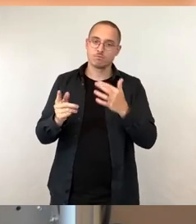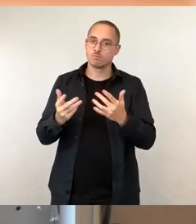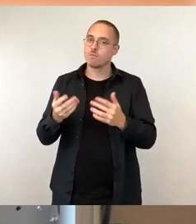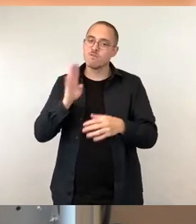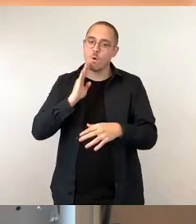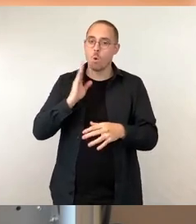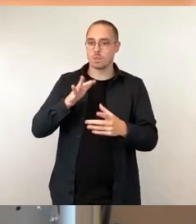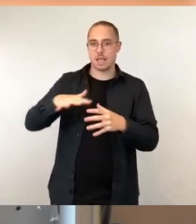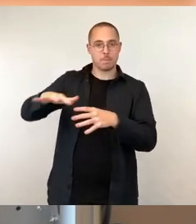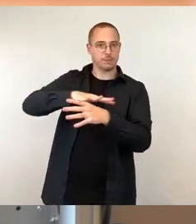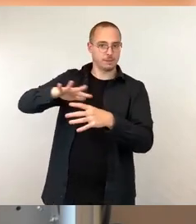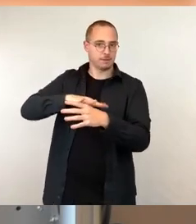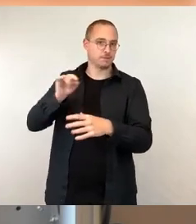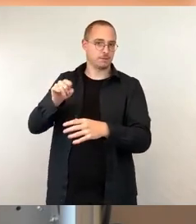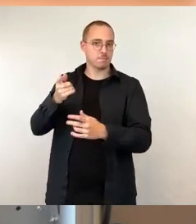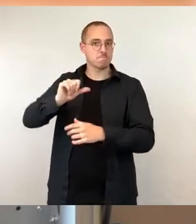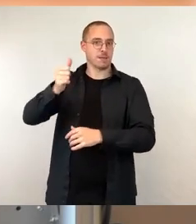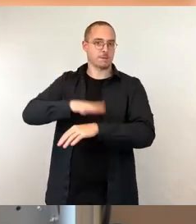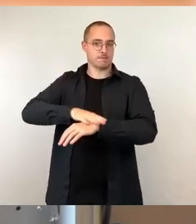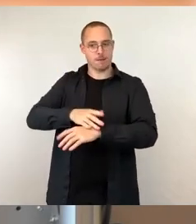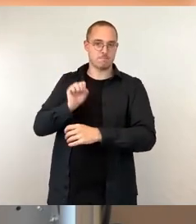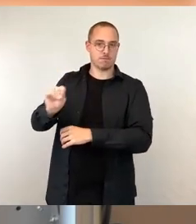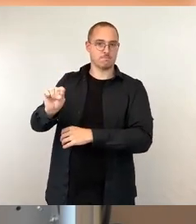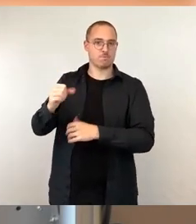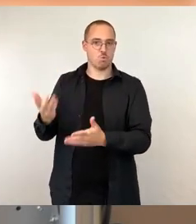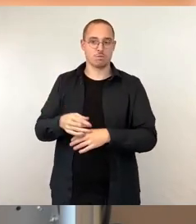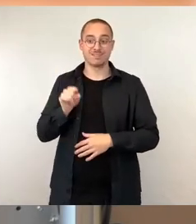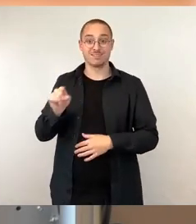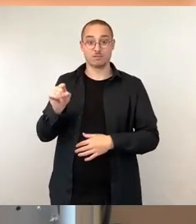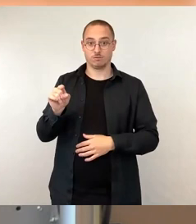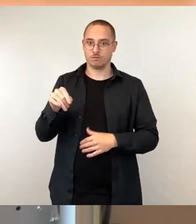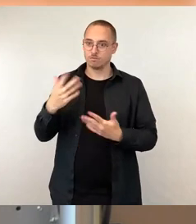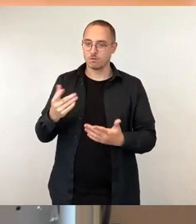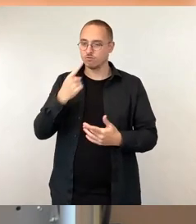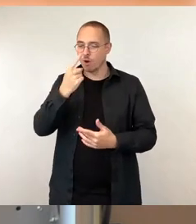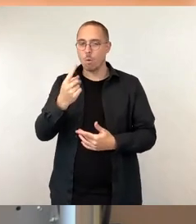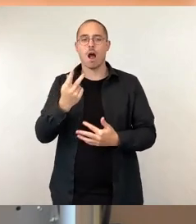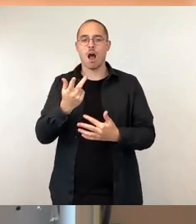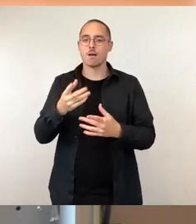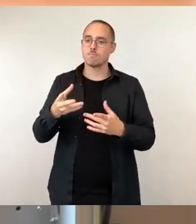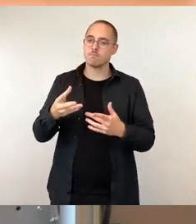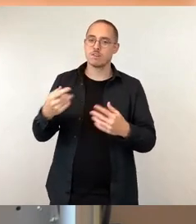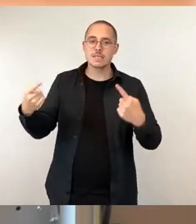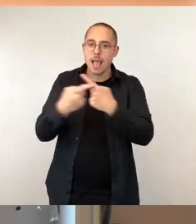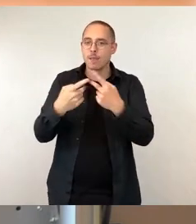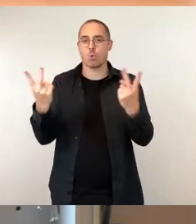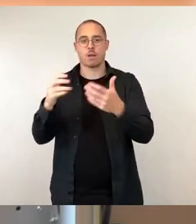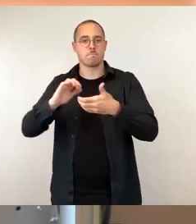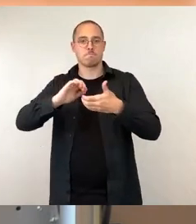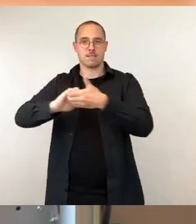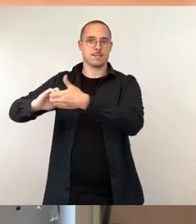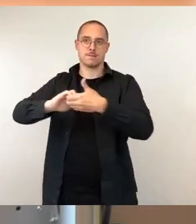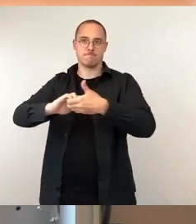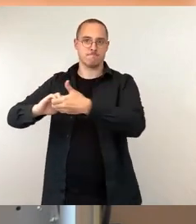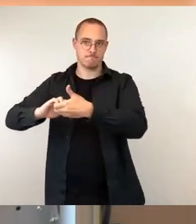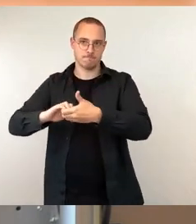entscheidet sich, gibt es ein Miteinander oder gibt es ein Gegeneinander. Wir haben in Dresden ungefähr 5.000 Asylbewerber und wir haben für diese